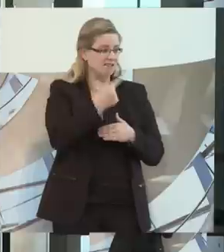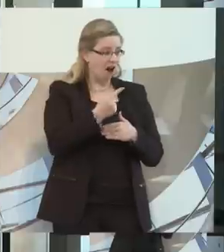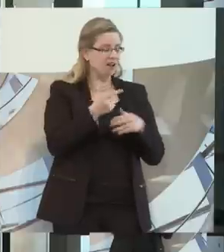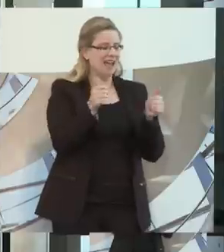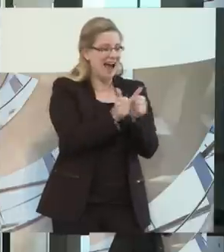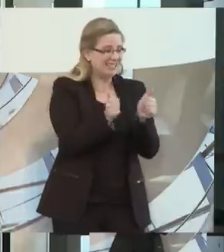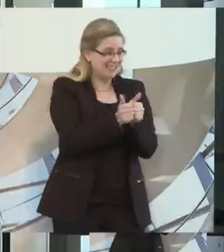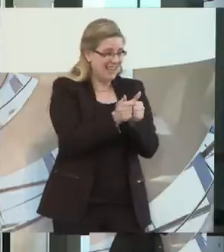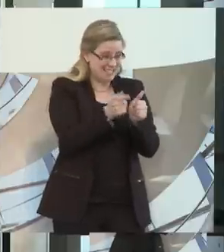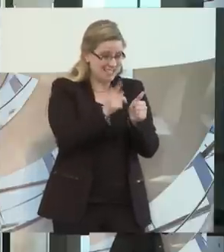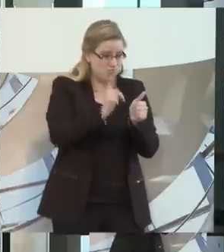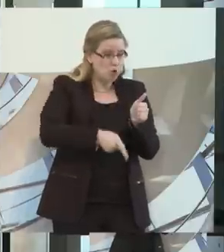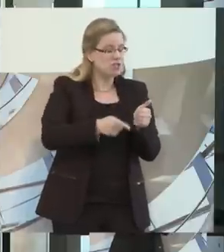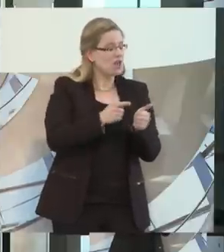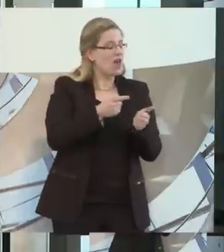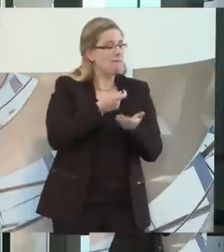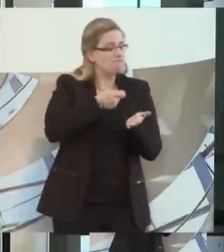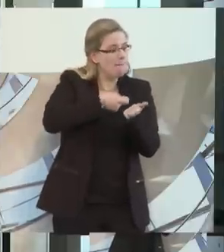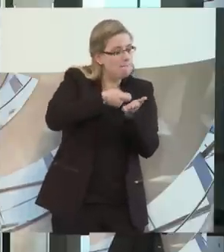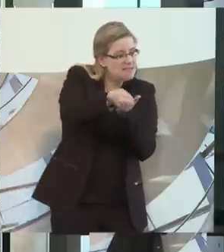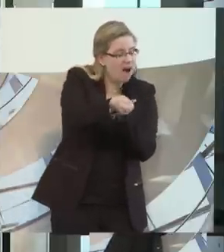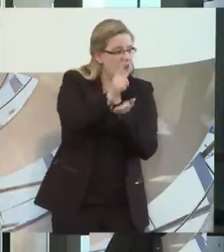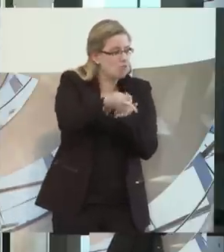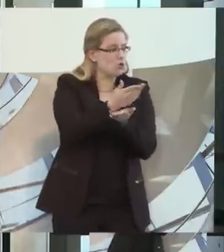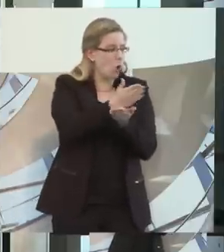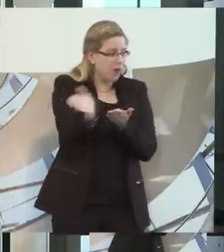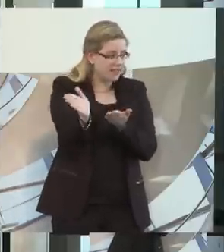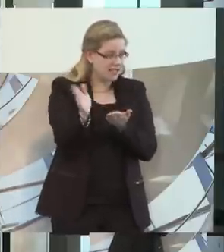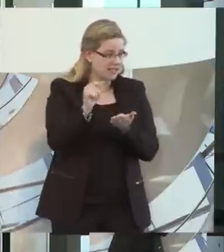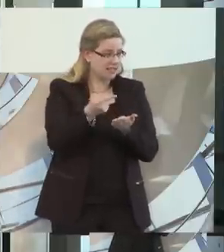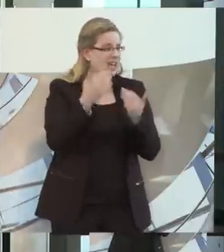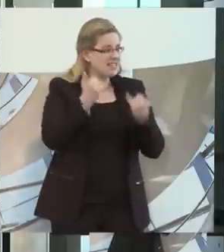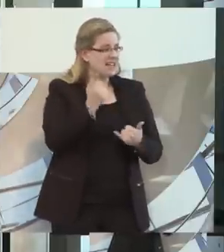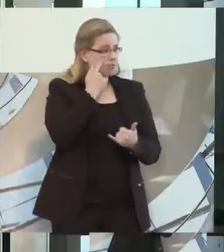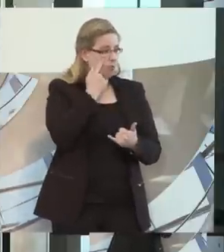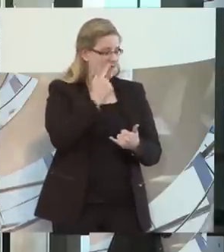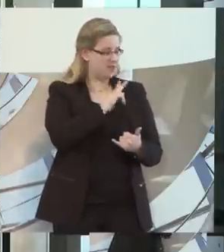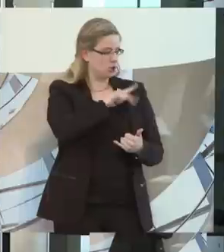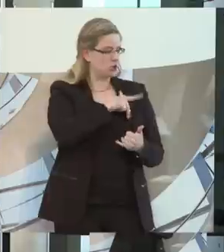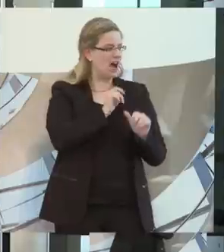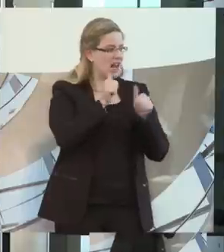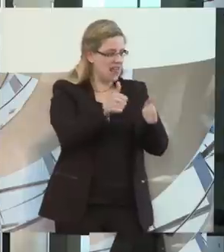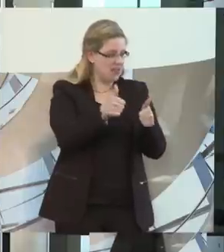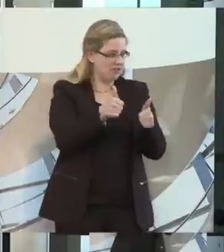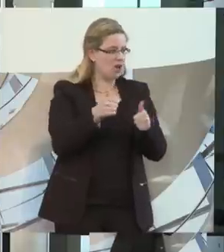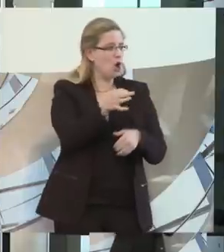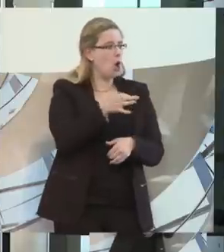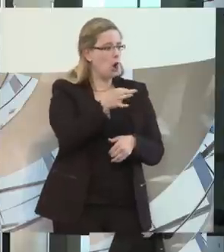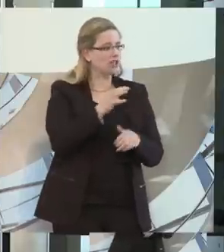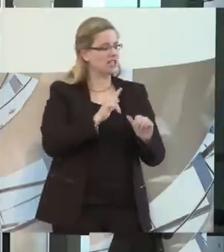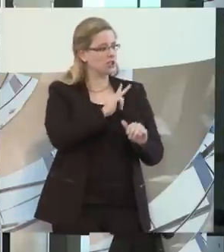Assistenten vernünftig bezahlt werden. Wir haben Vergütungssätze in der kommunalen Sozialhilfe, also wo der örtliche